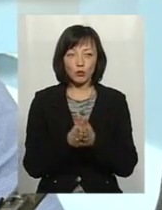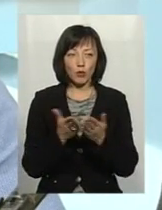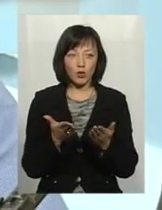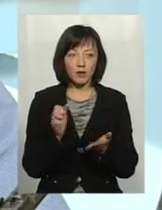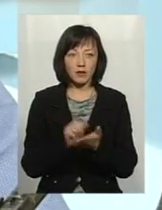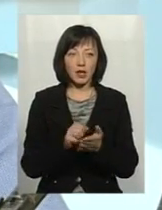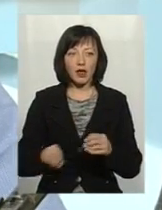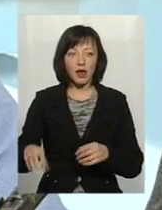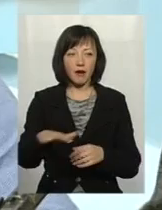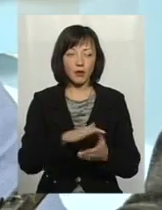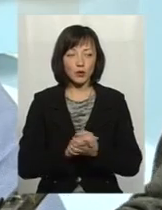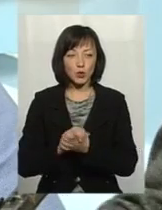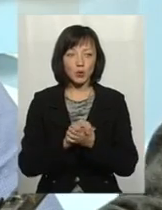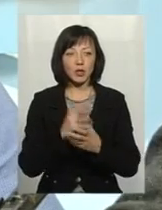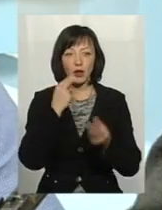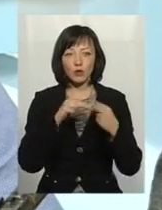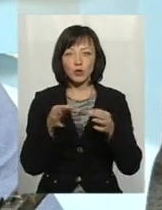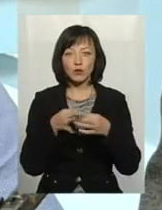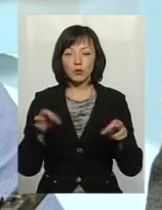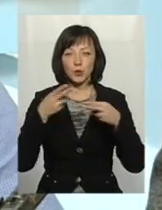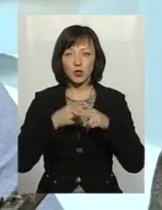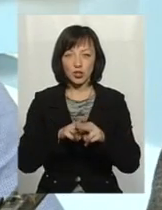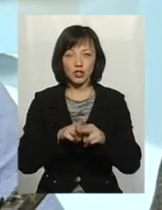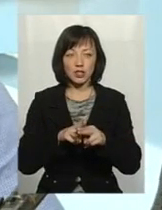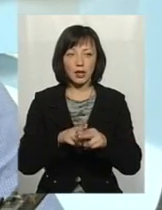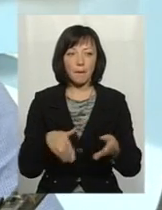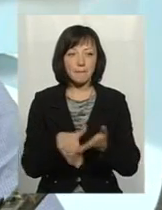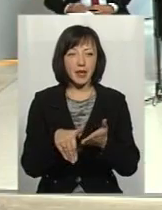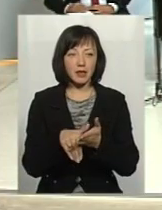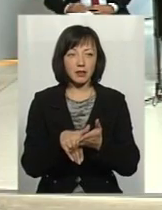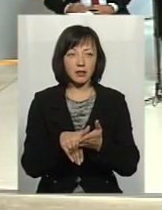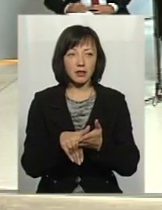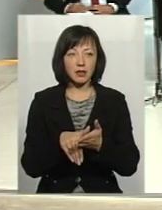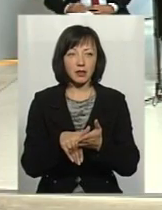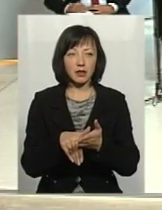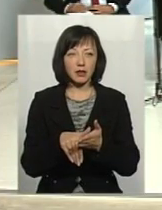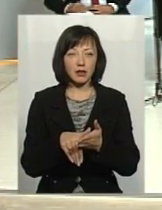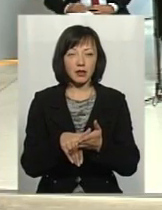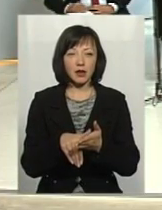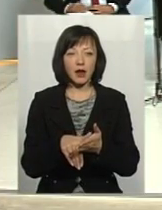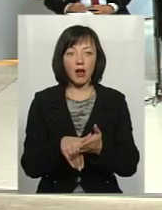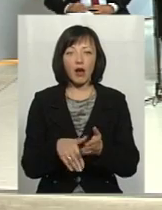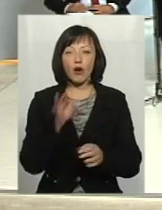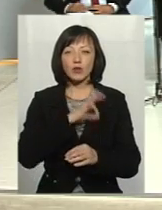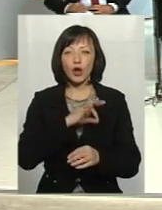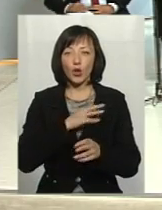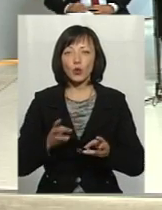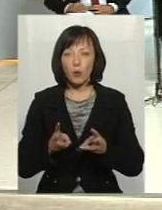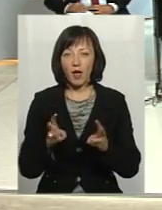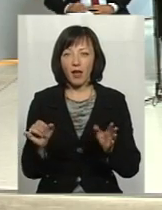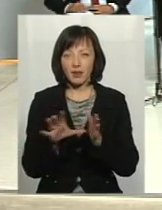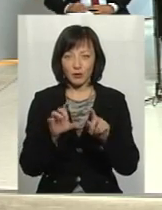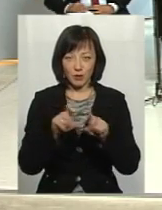випускає Європейський Союз, найбільші доступні технічні методи зжигання топлива в енергетичних установах. Власне,